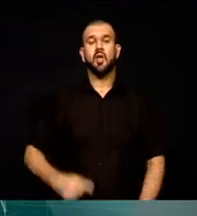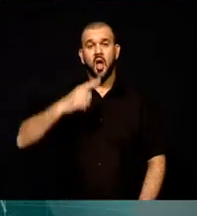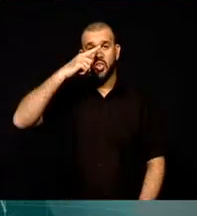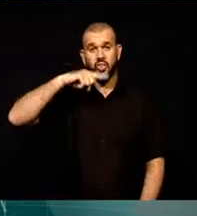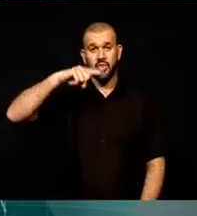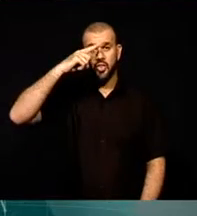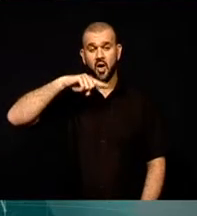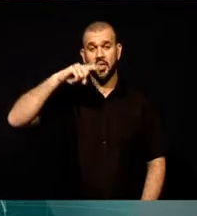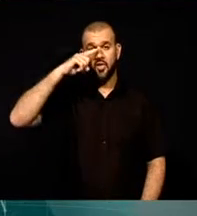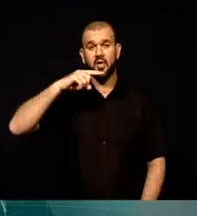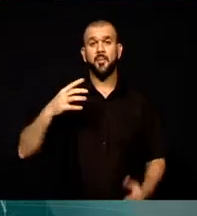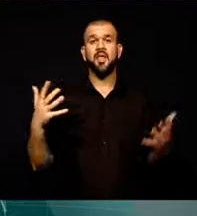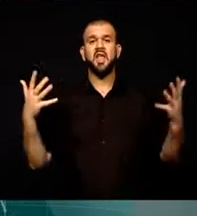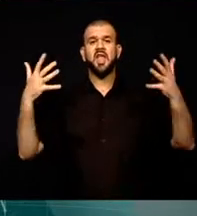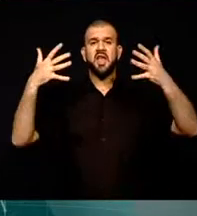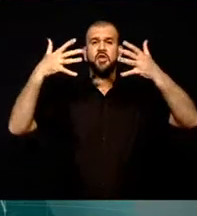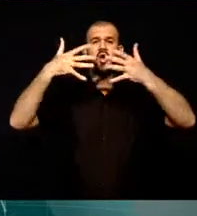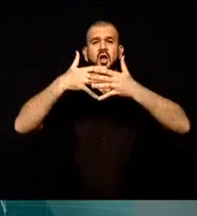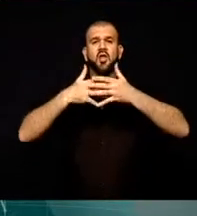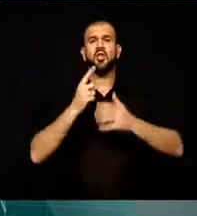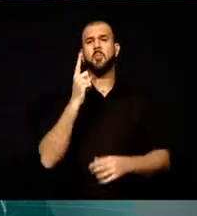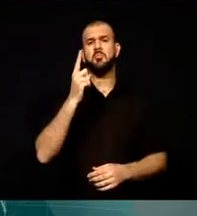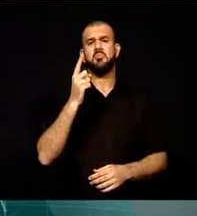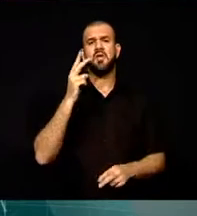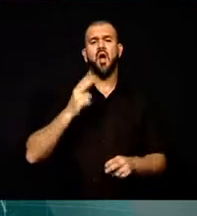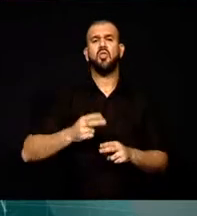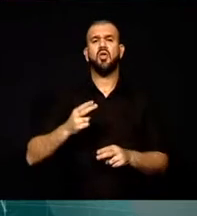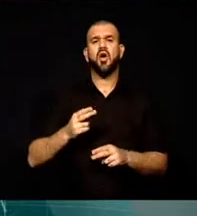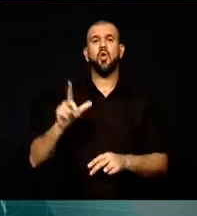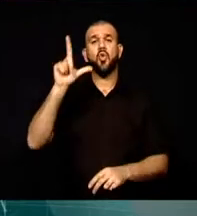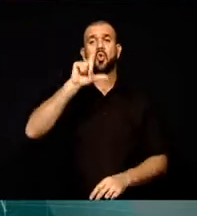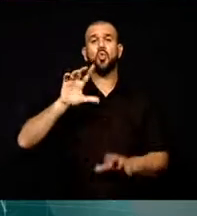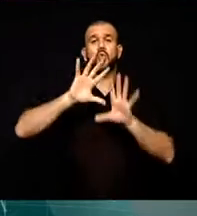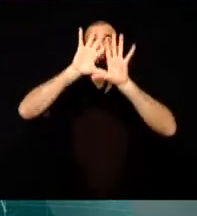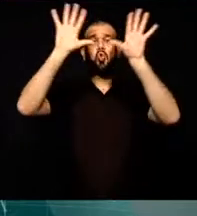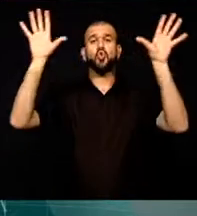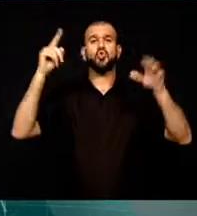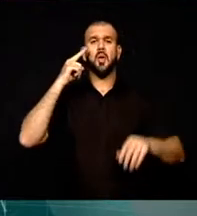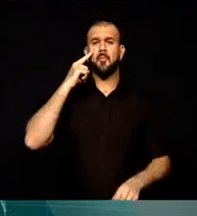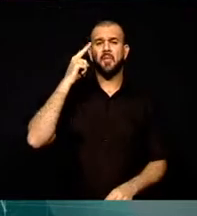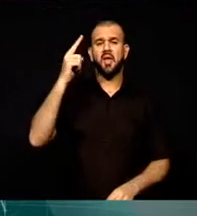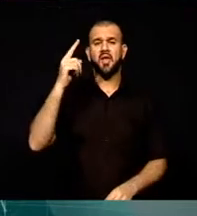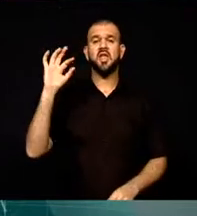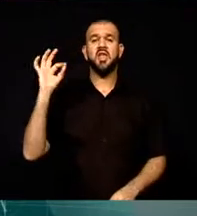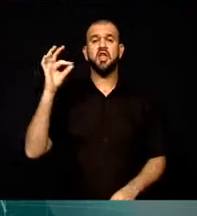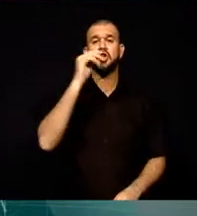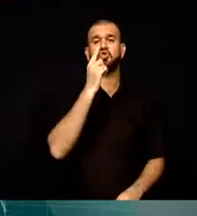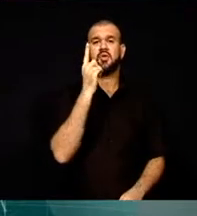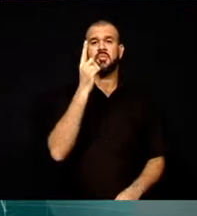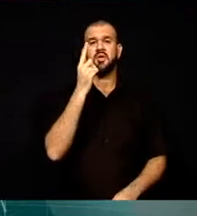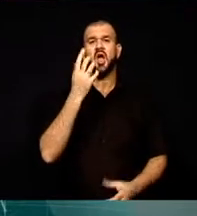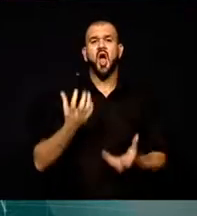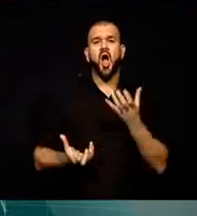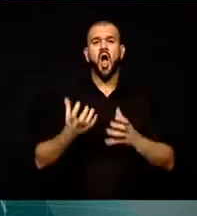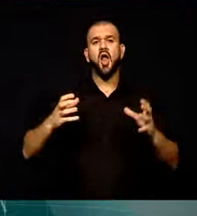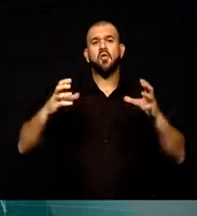Tayland'da gece karanlığında bir anda gökyüzünde beliren yeşil bir alev topu